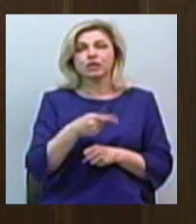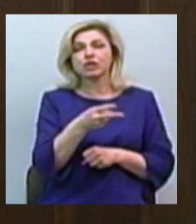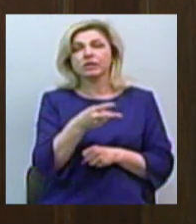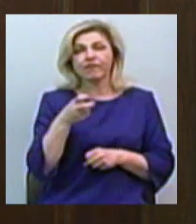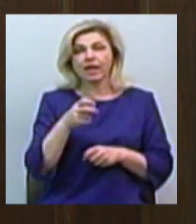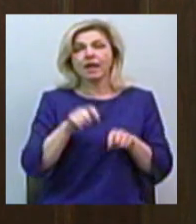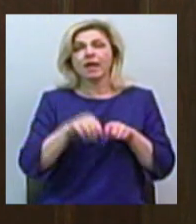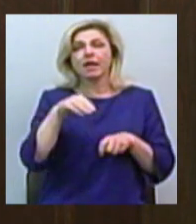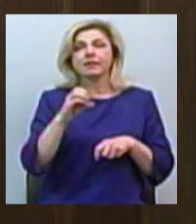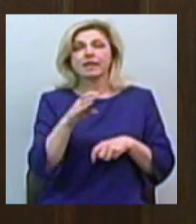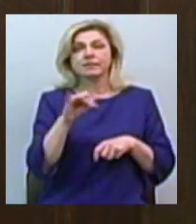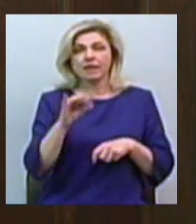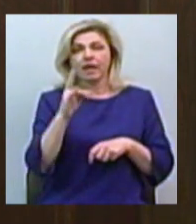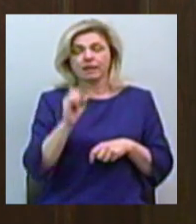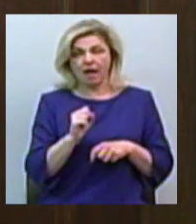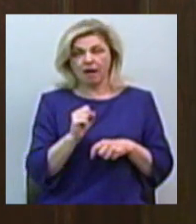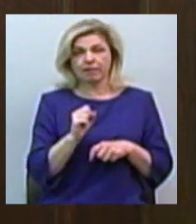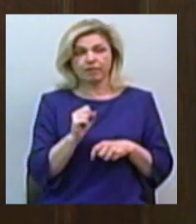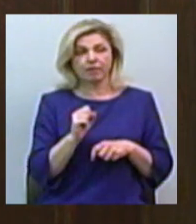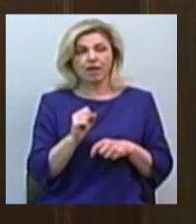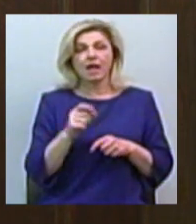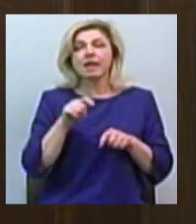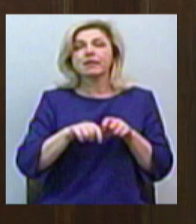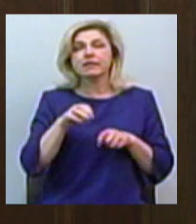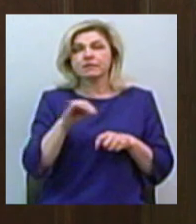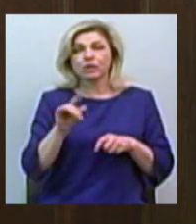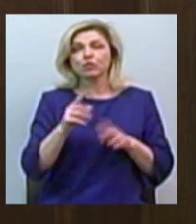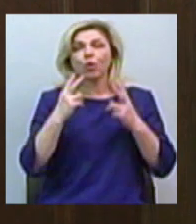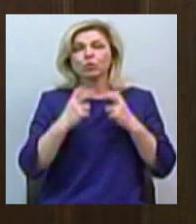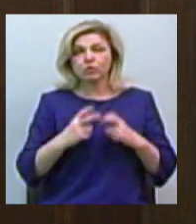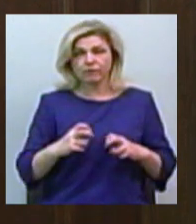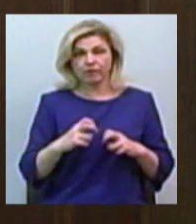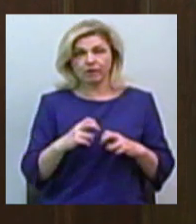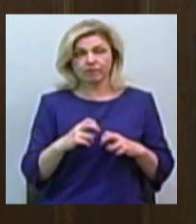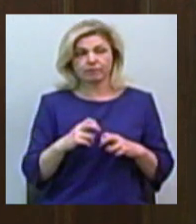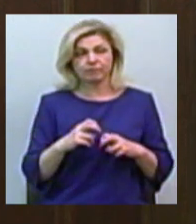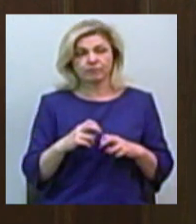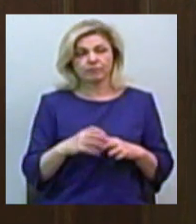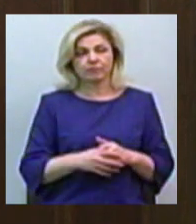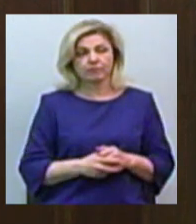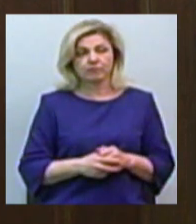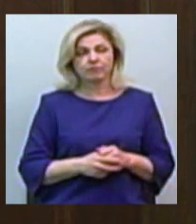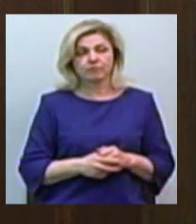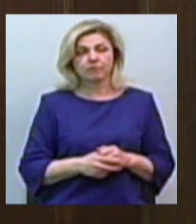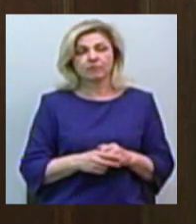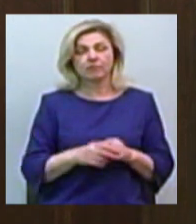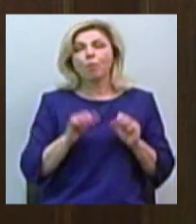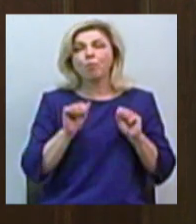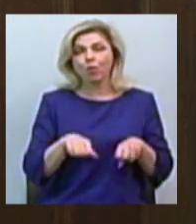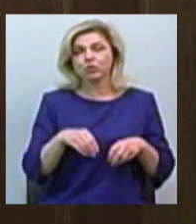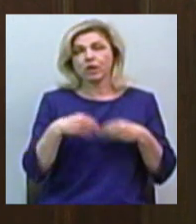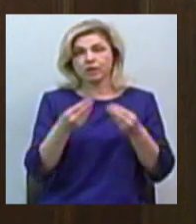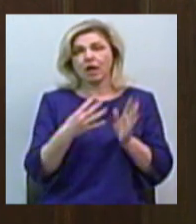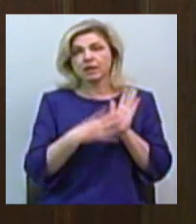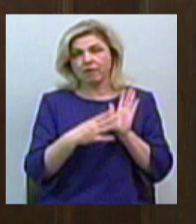на ПЦР, тобто тести, які досліджують РНК і можуть дати з